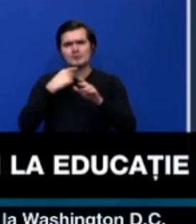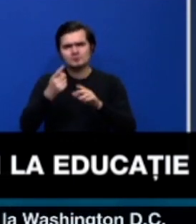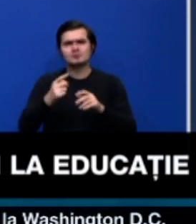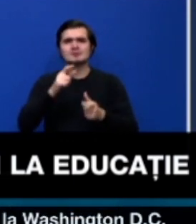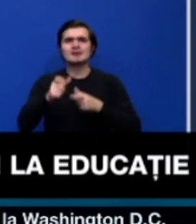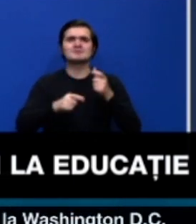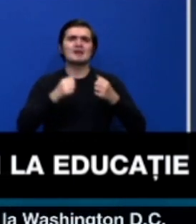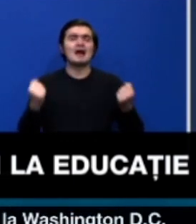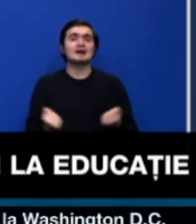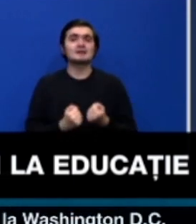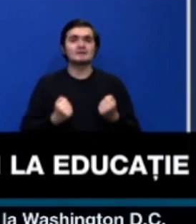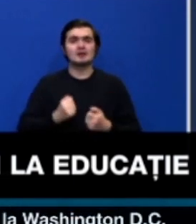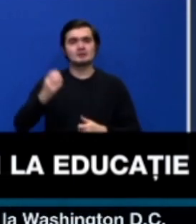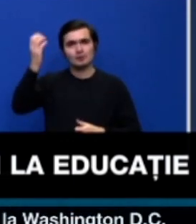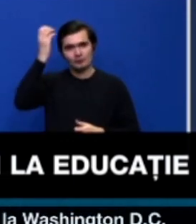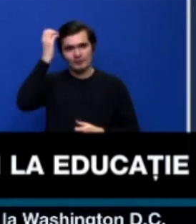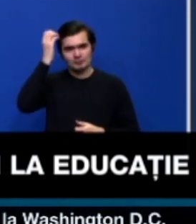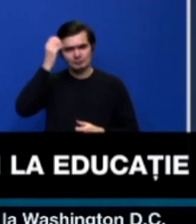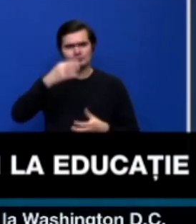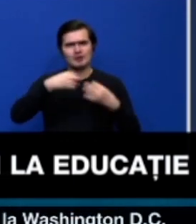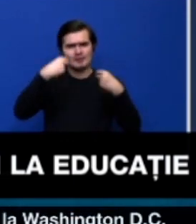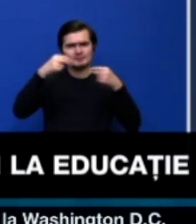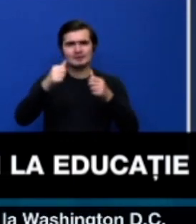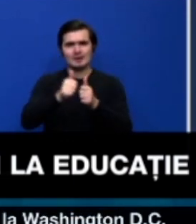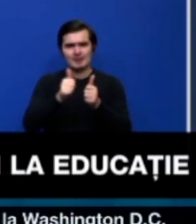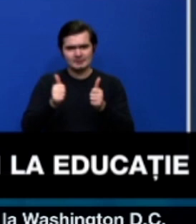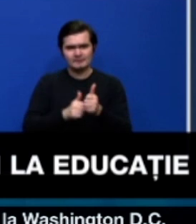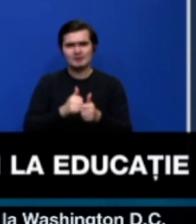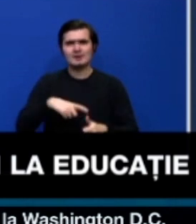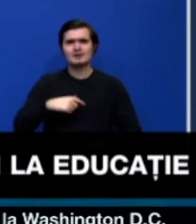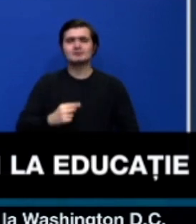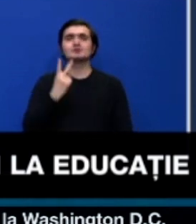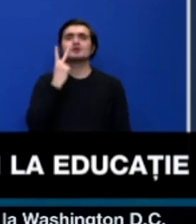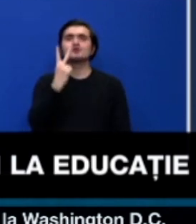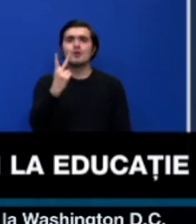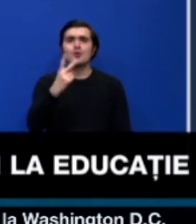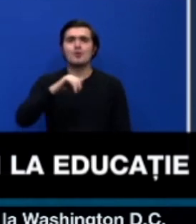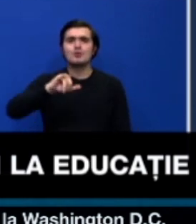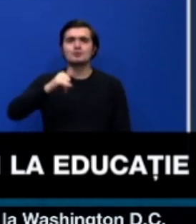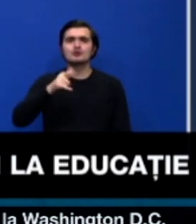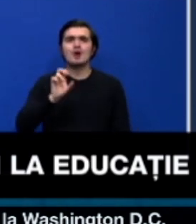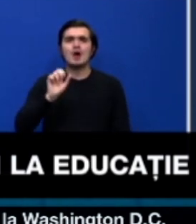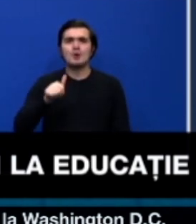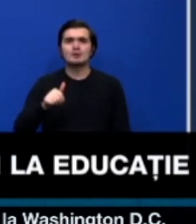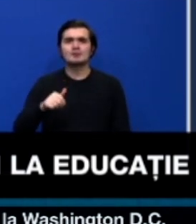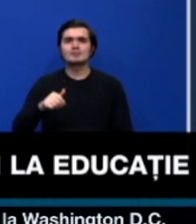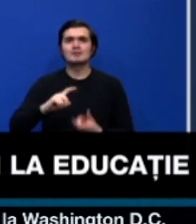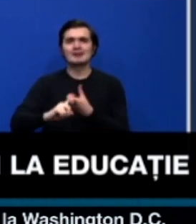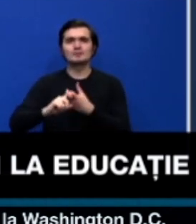Dan Vâlceanu cu ultimele informații despre jaloanele din PNRR pe care România le atinge la limit.